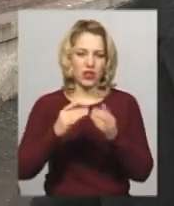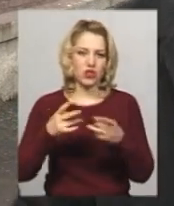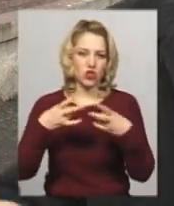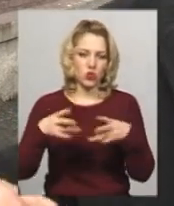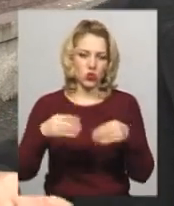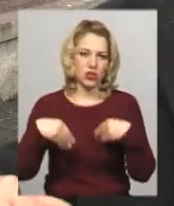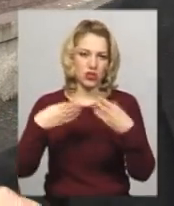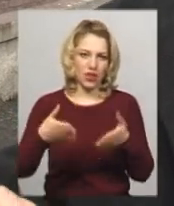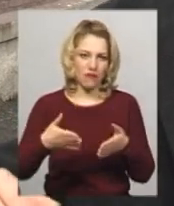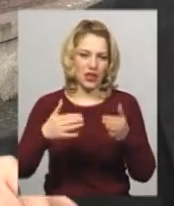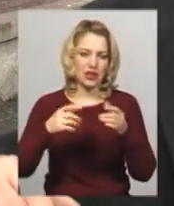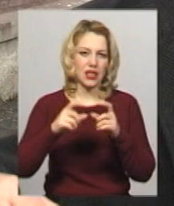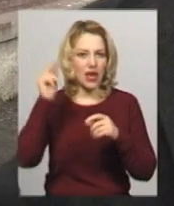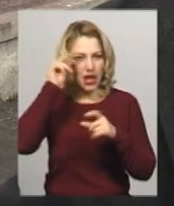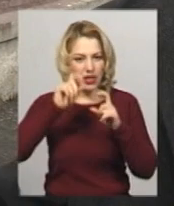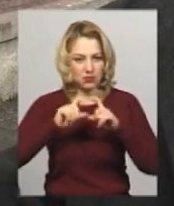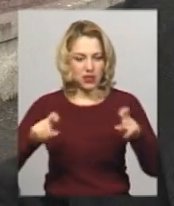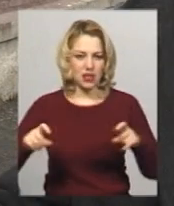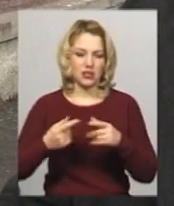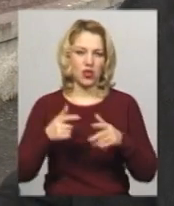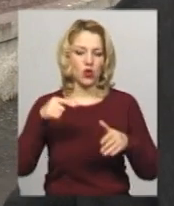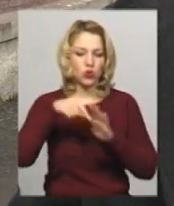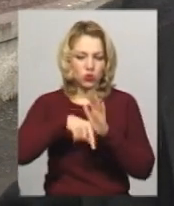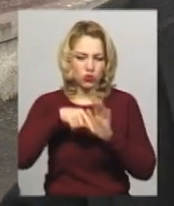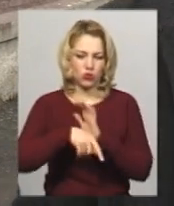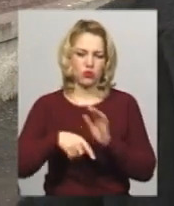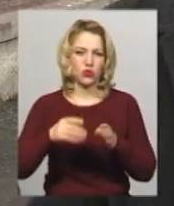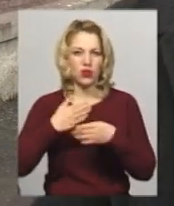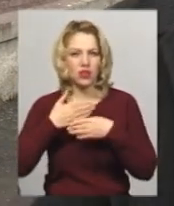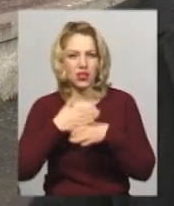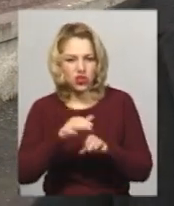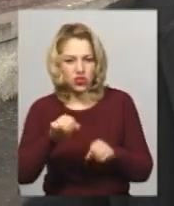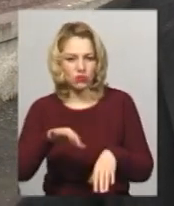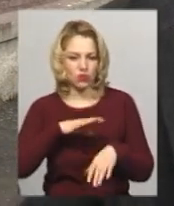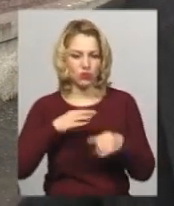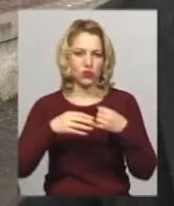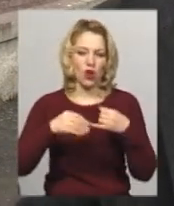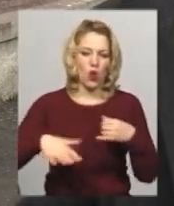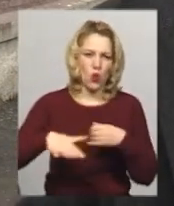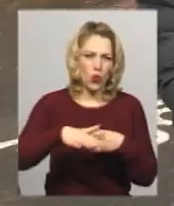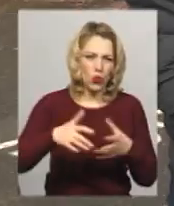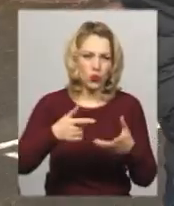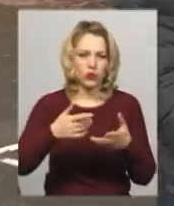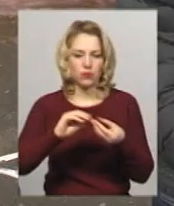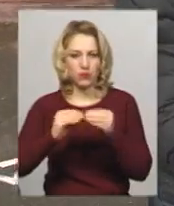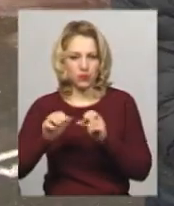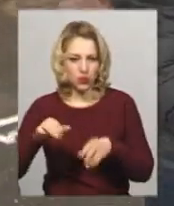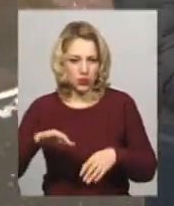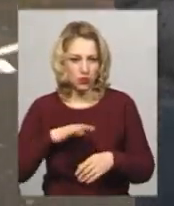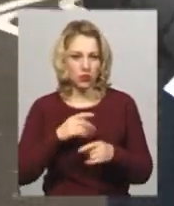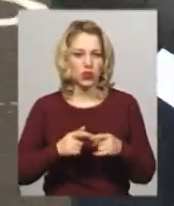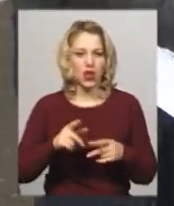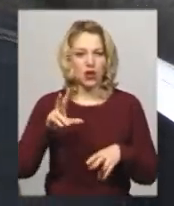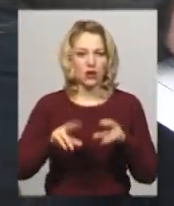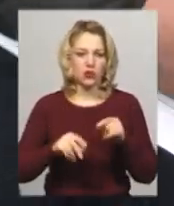гімназії, тобто, грунт, тріщини можливі, ну і інші негативні наслідки. Розрахований майбутній